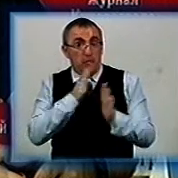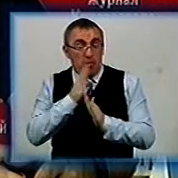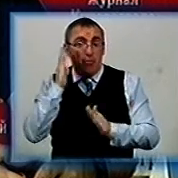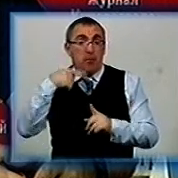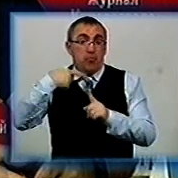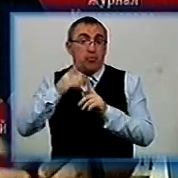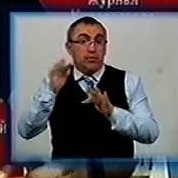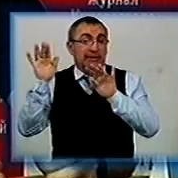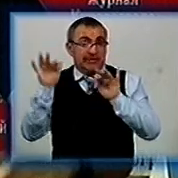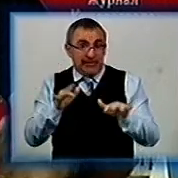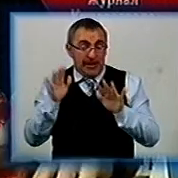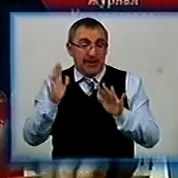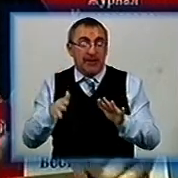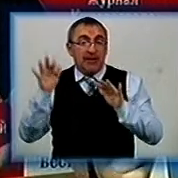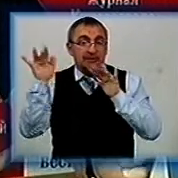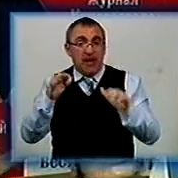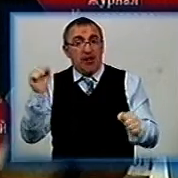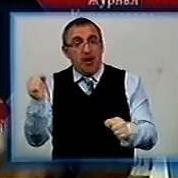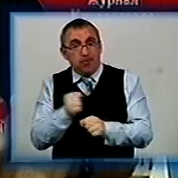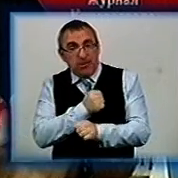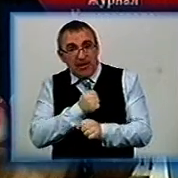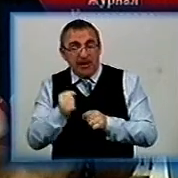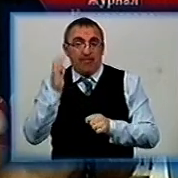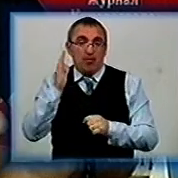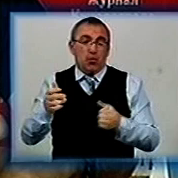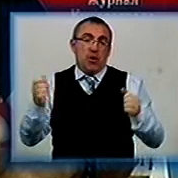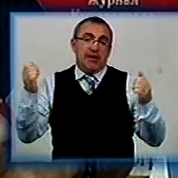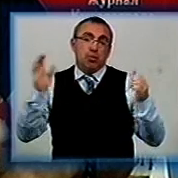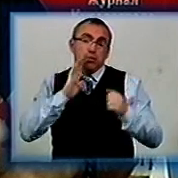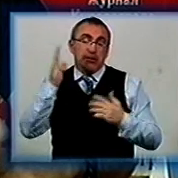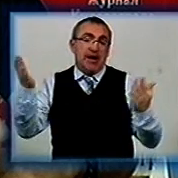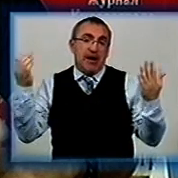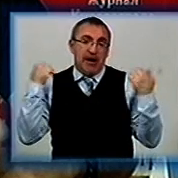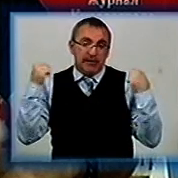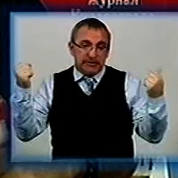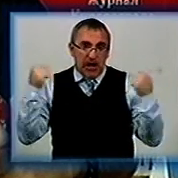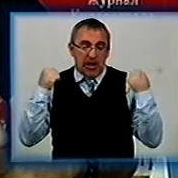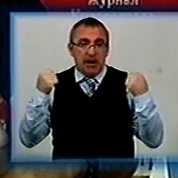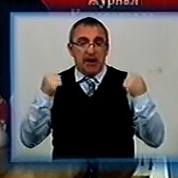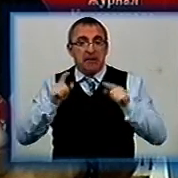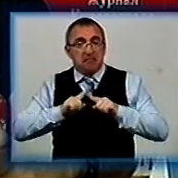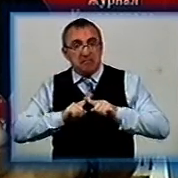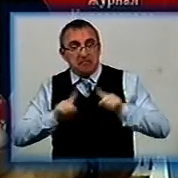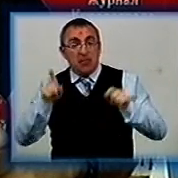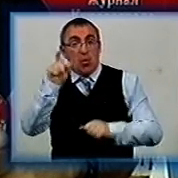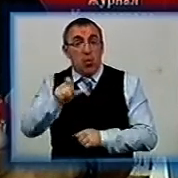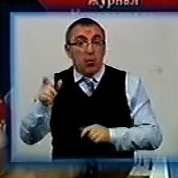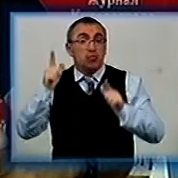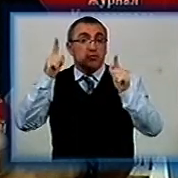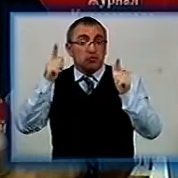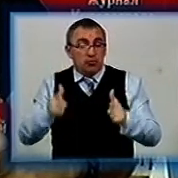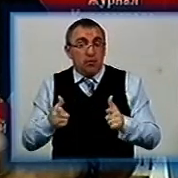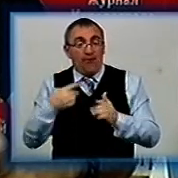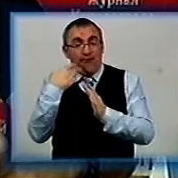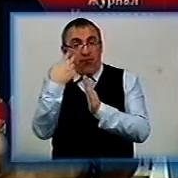плюс буде сніг, це сніжна битва, з утра буде зарядка, дуже екстремальна, навіть з тими людьми, які згадуються